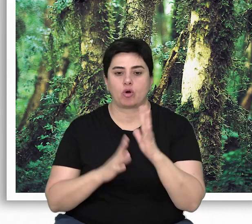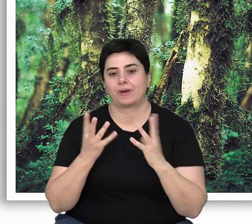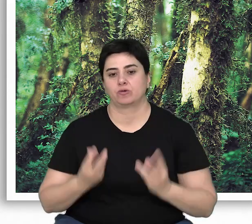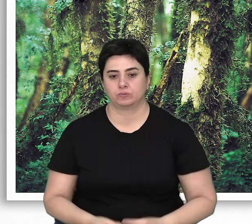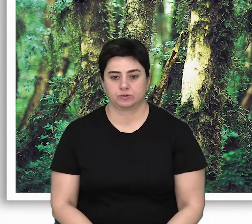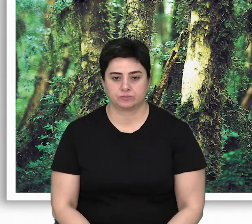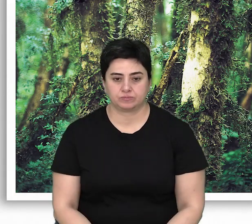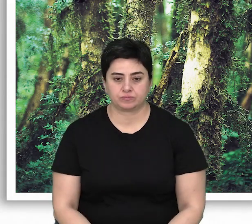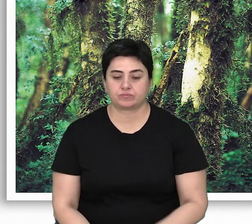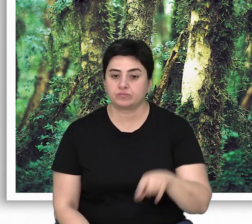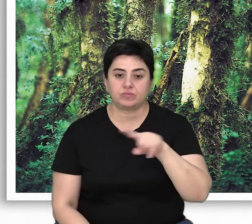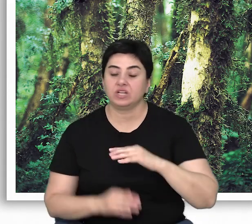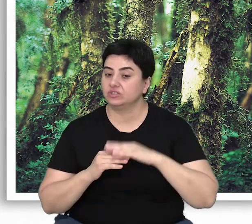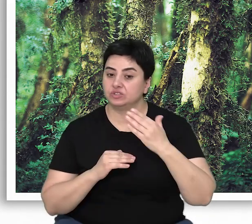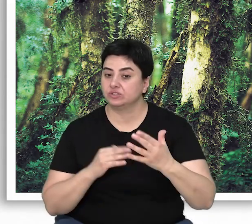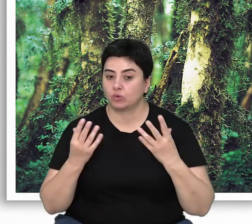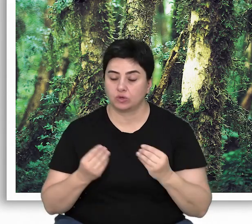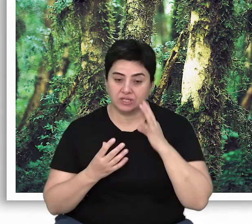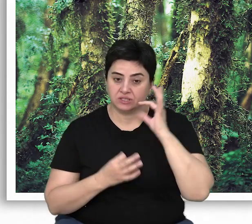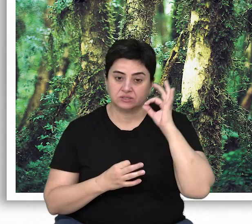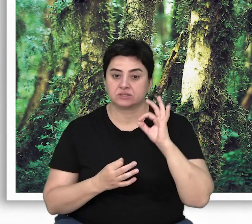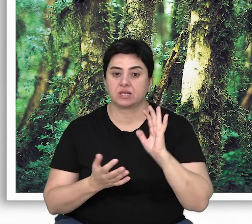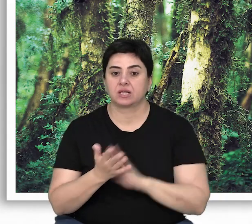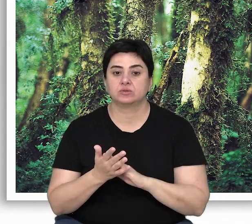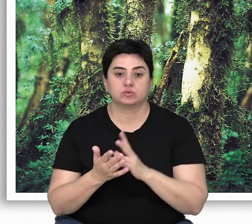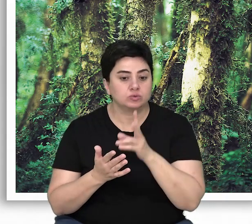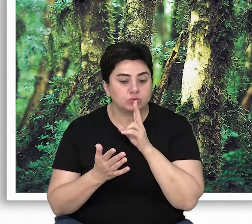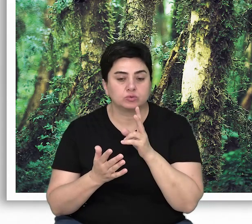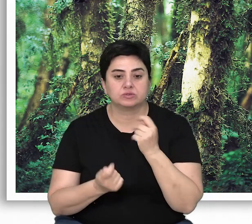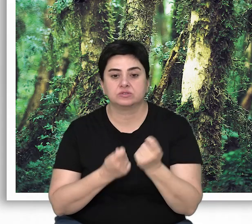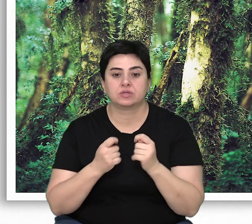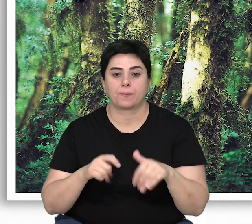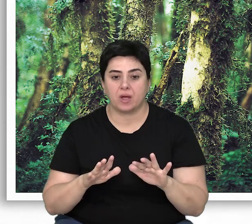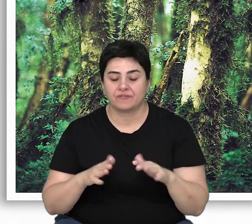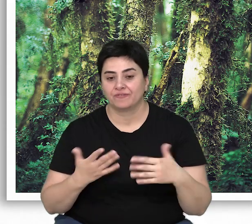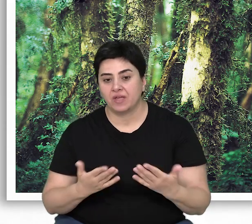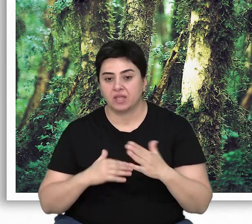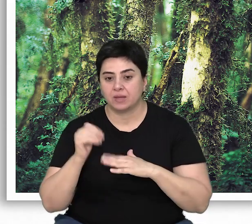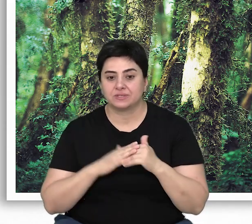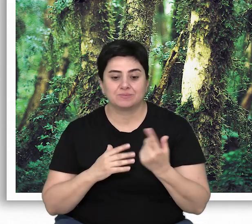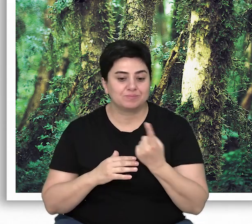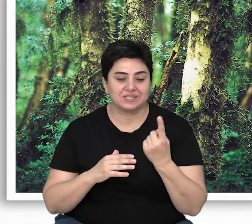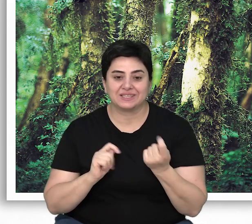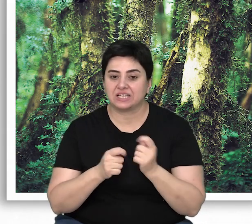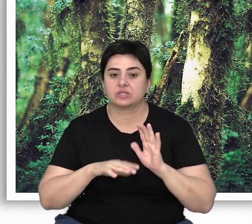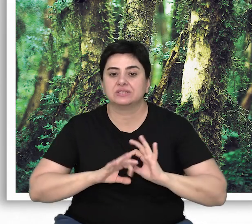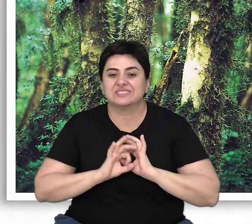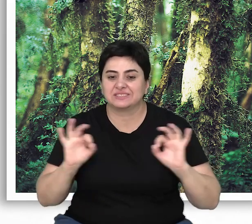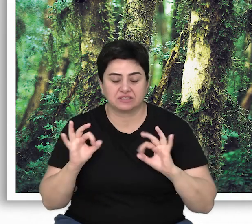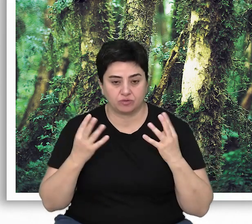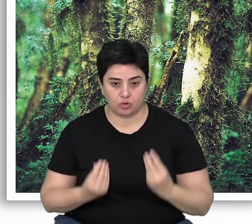ormanlardır. Bunların dışında kalan insan etkileri sonucu kompozisyonunda ve yapısında belirgin